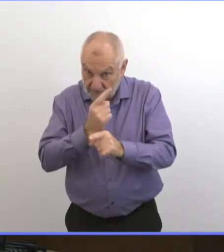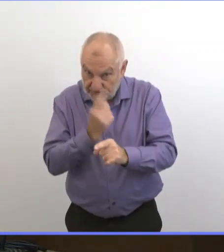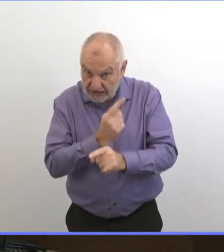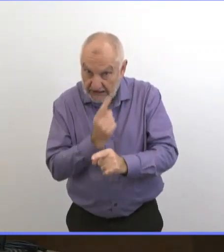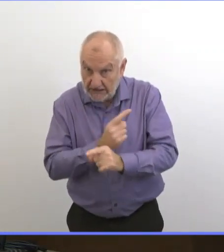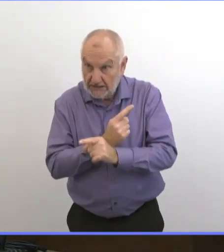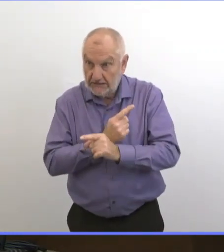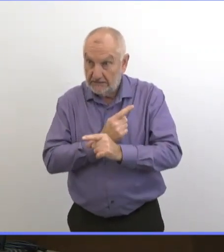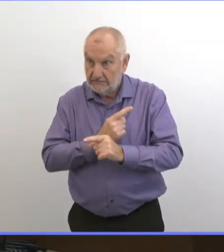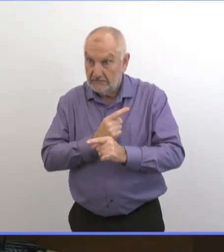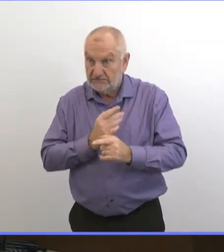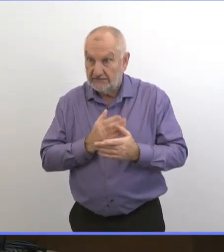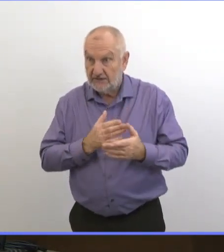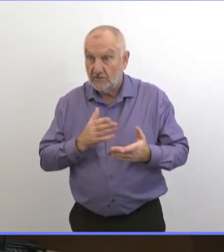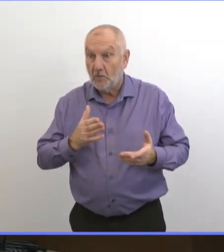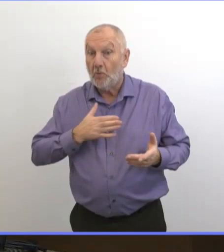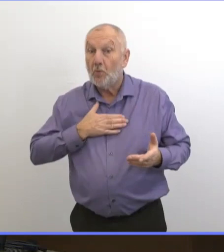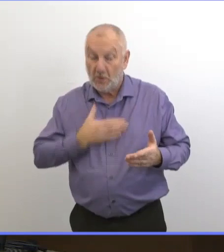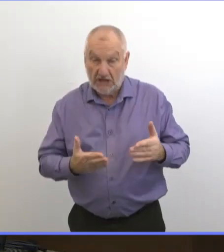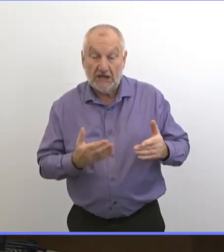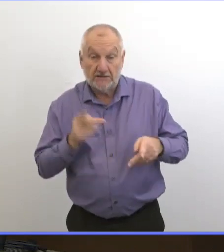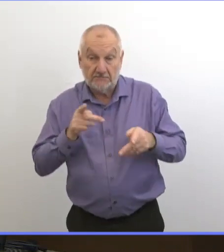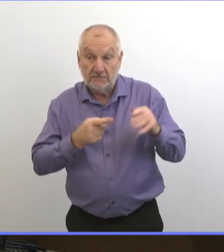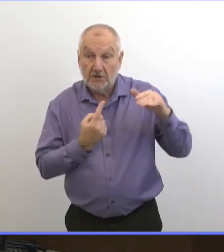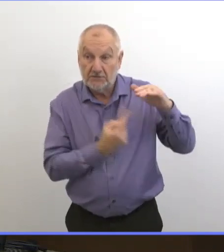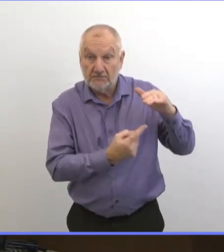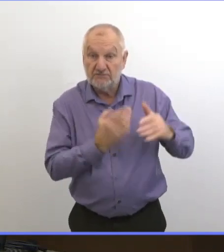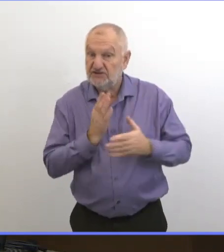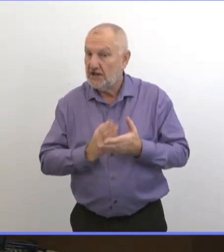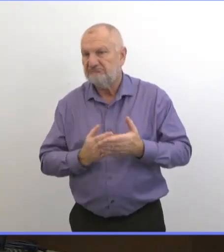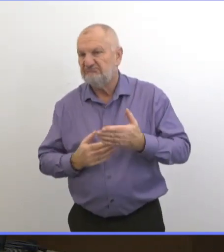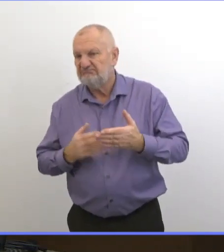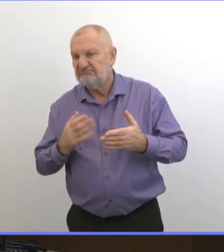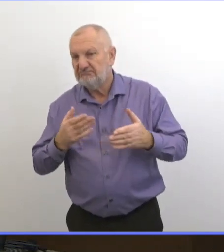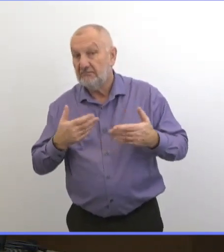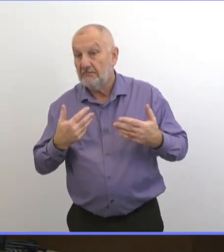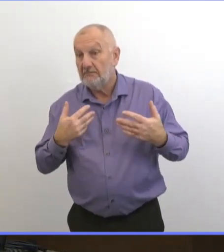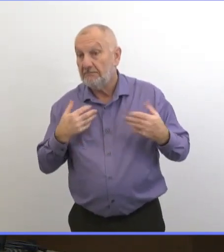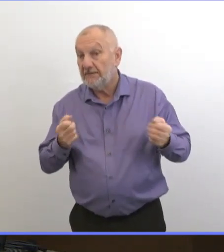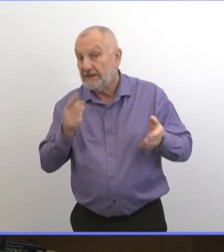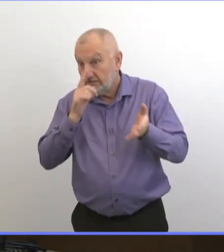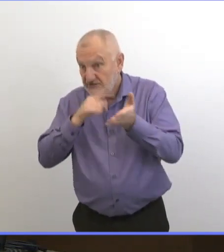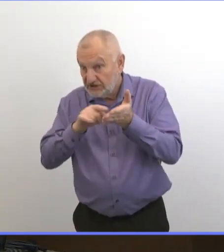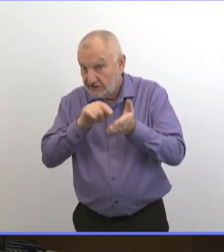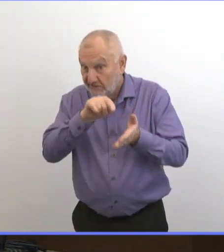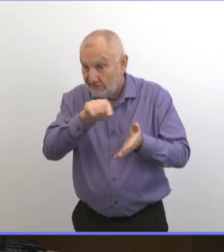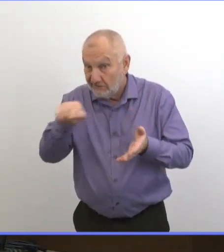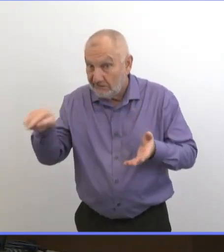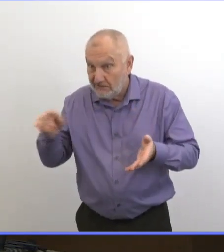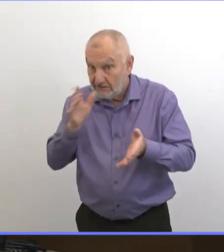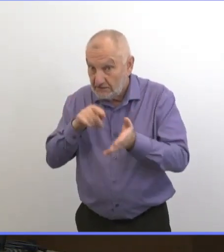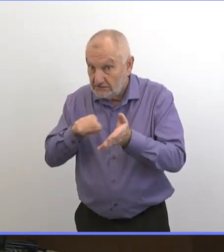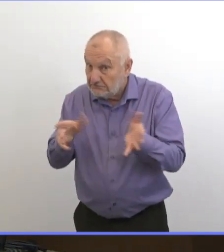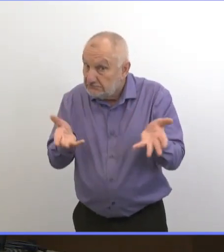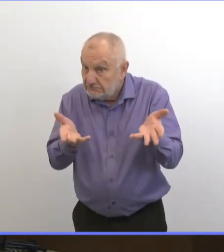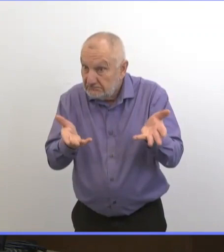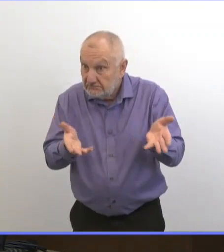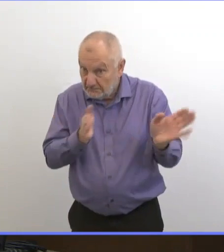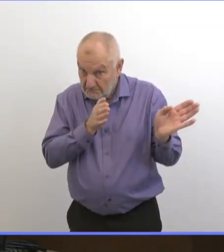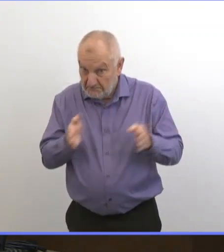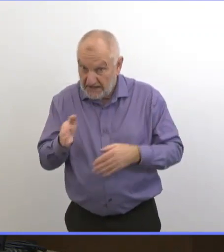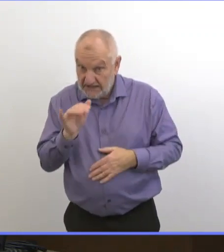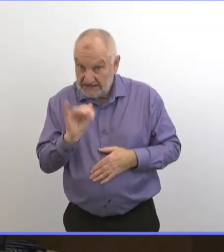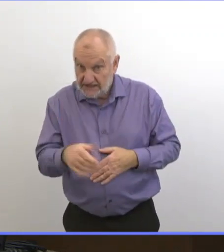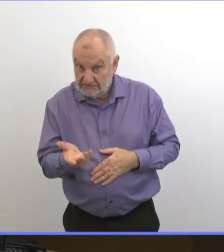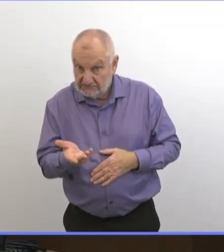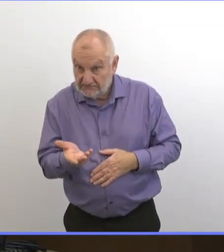d'auto-isolement ? Est-ce qu'il va y avoir des vérifications tout au long de la période d